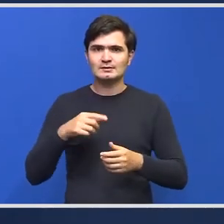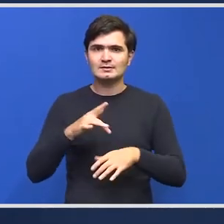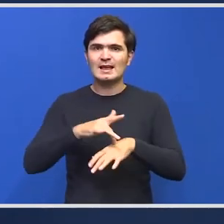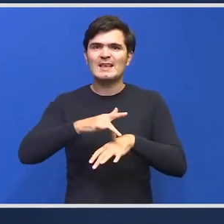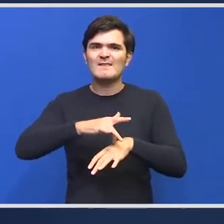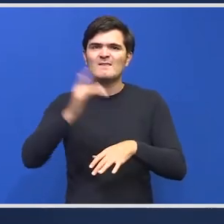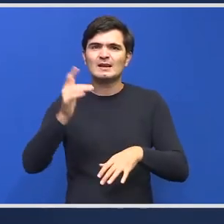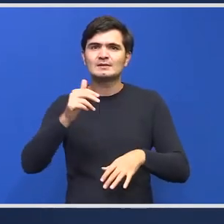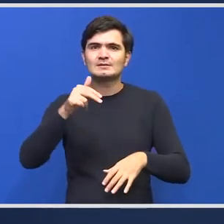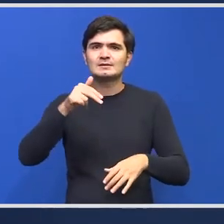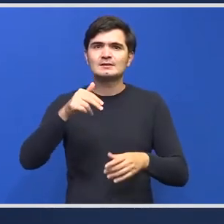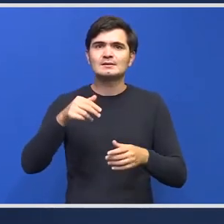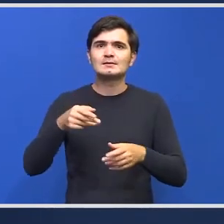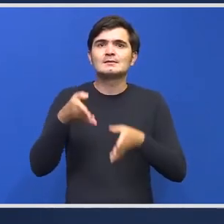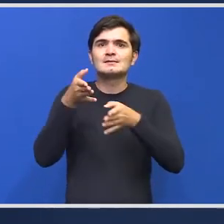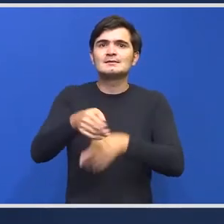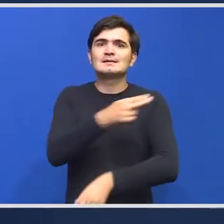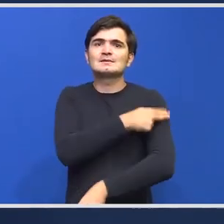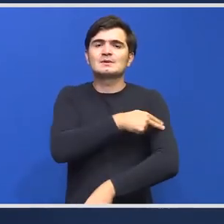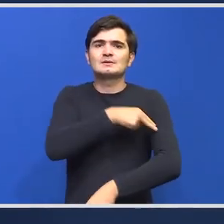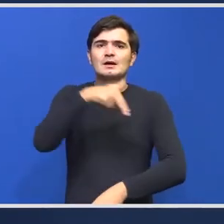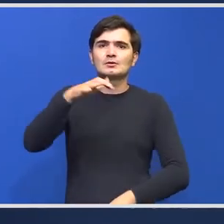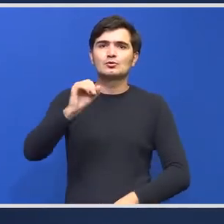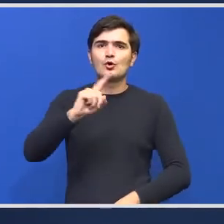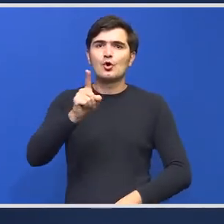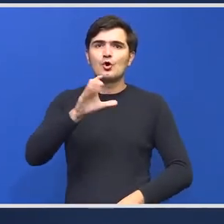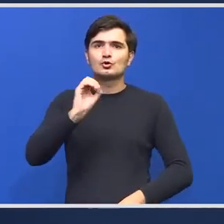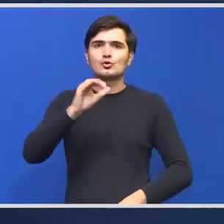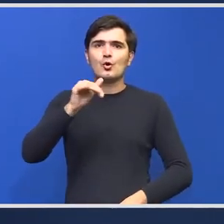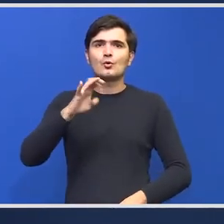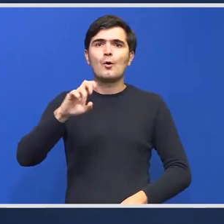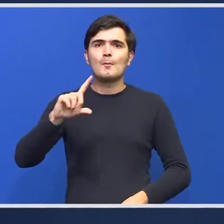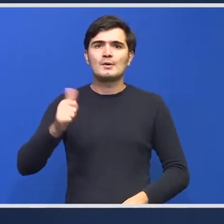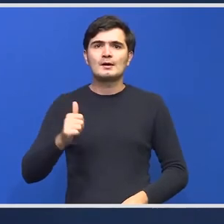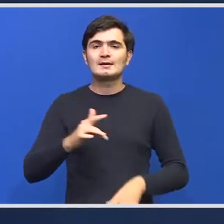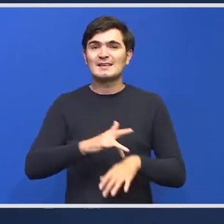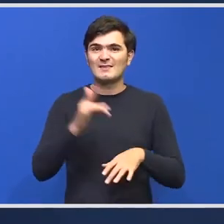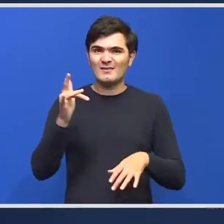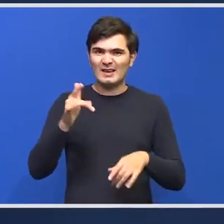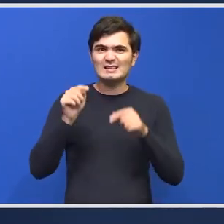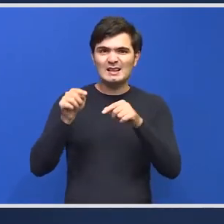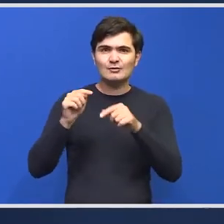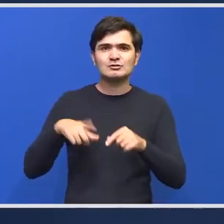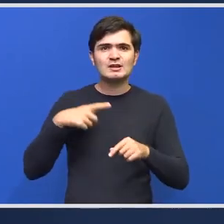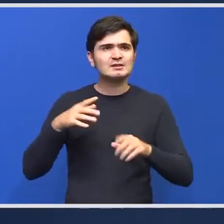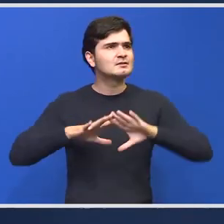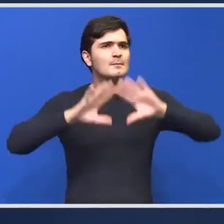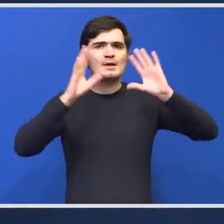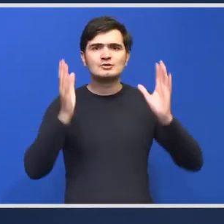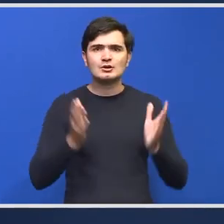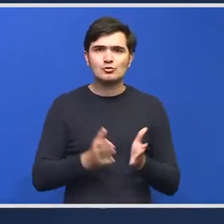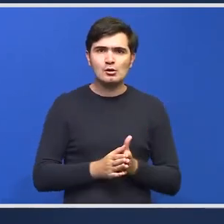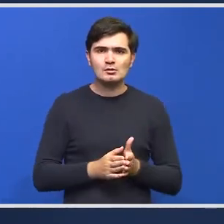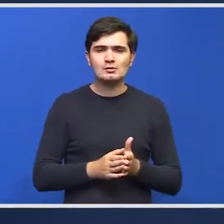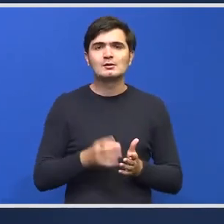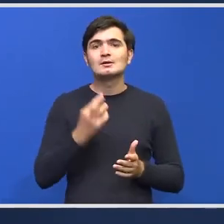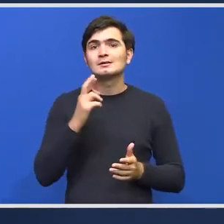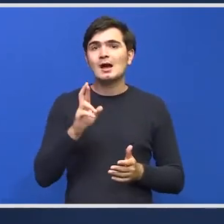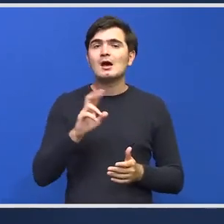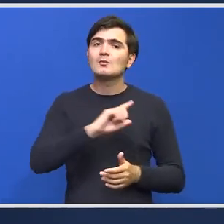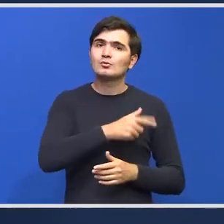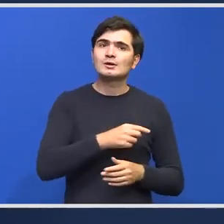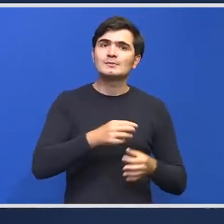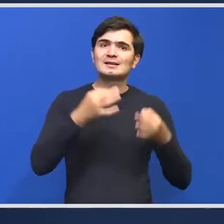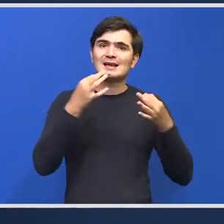nozocomiale Infecții nozocomiale există peste tot în lume ne putem asigura că normativele pe care